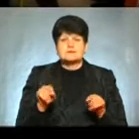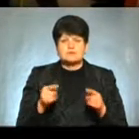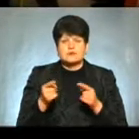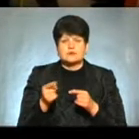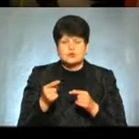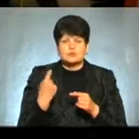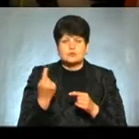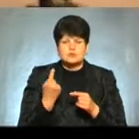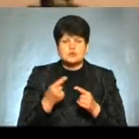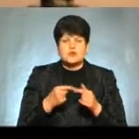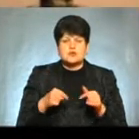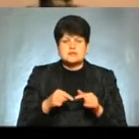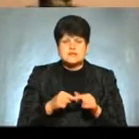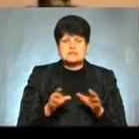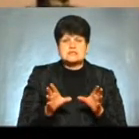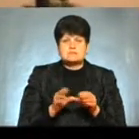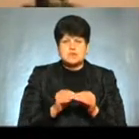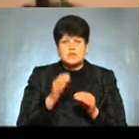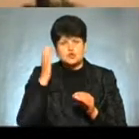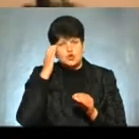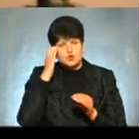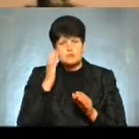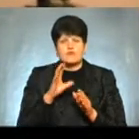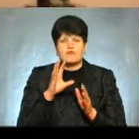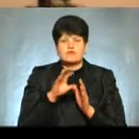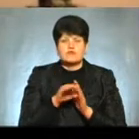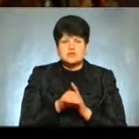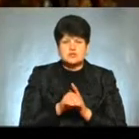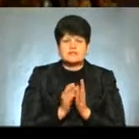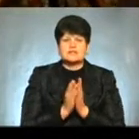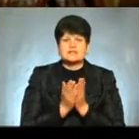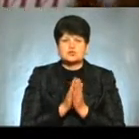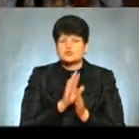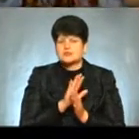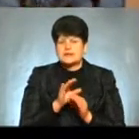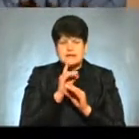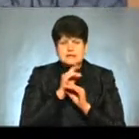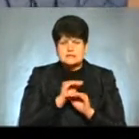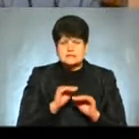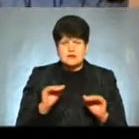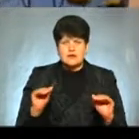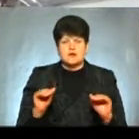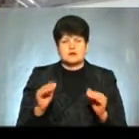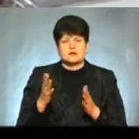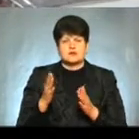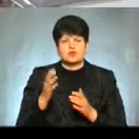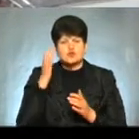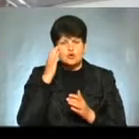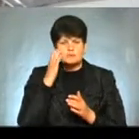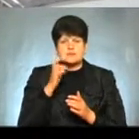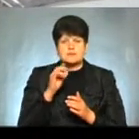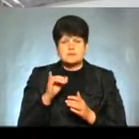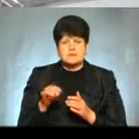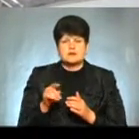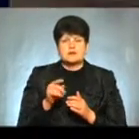Тернопільську обласну організацію «Спілка Чорнобиль» Увійшли до книжки «Не стихає чорнобильський біль» Першим упорядником є Микола Ротман, який помер у 2016